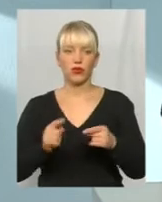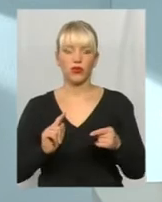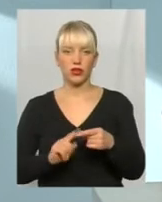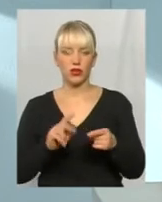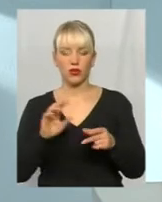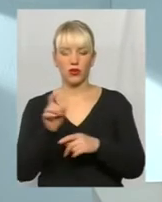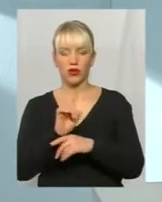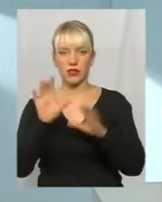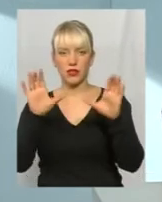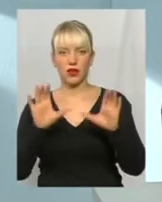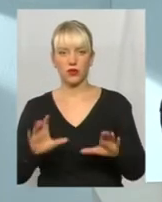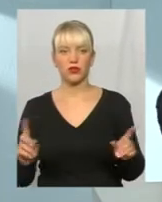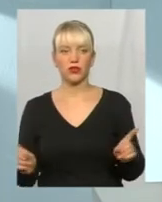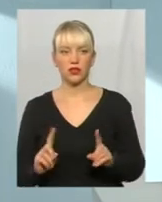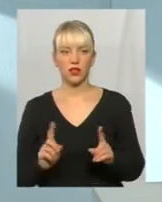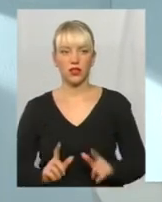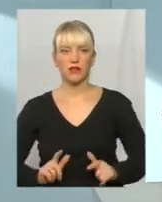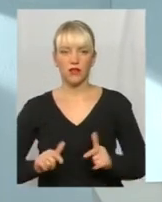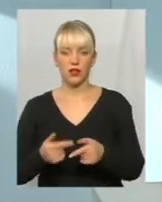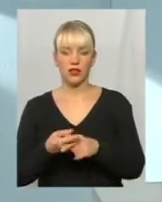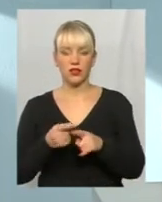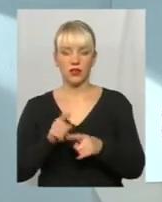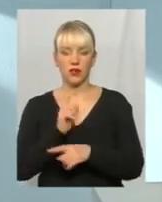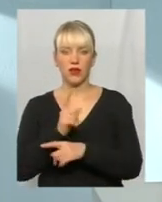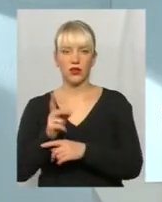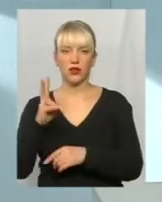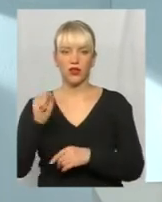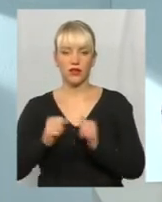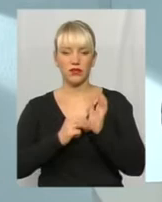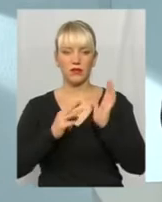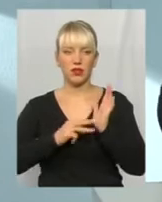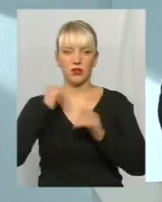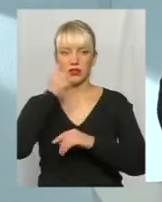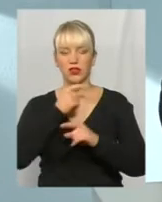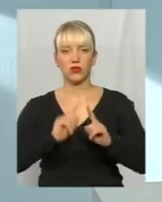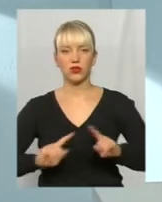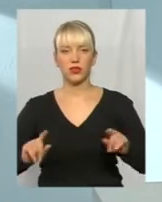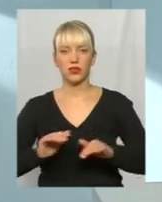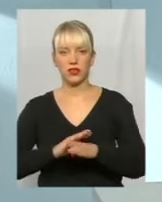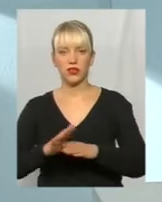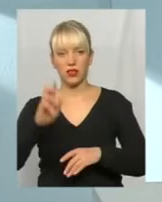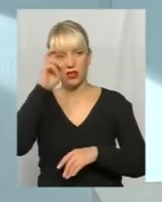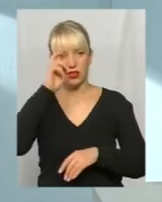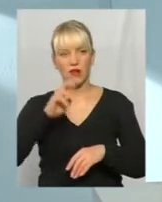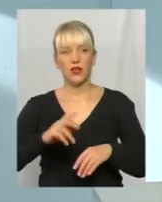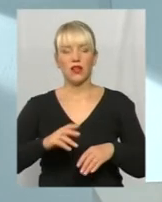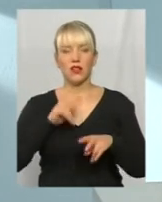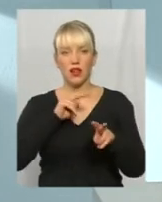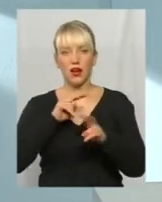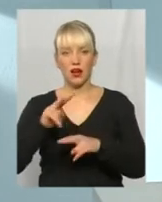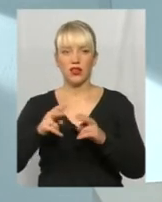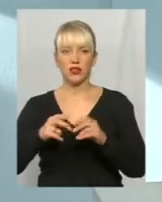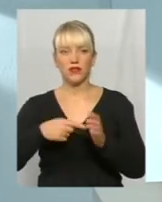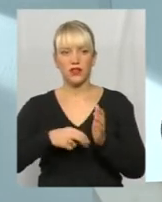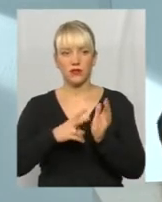закону, які ввели цей мораторій на 2017 рік, вірніше, особливості здійснення державного нагляду контролю в 2017